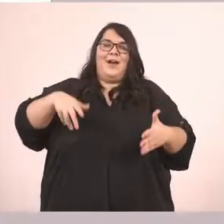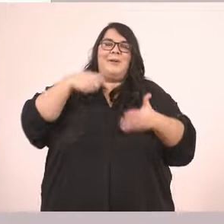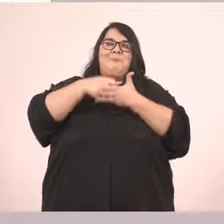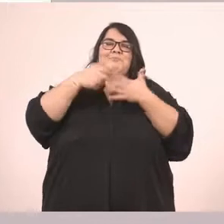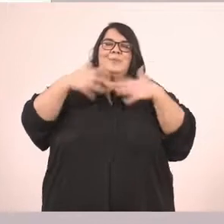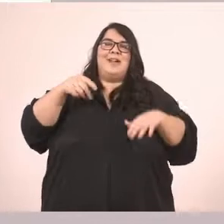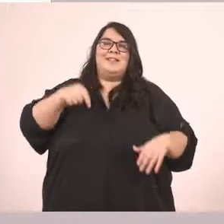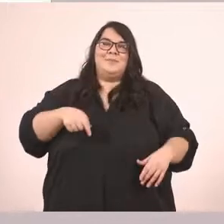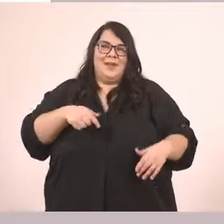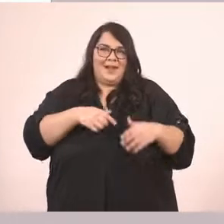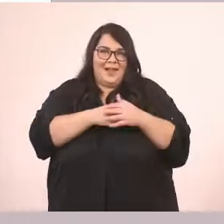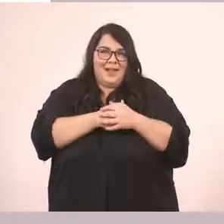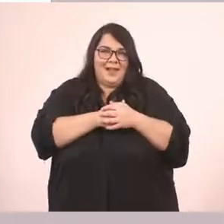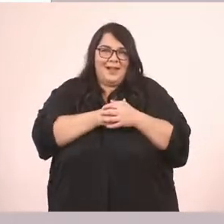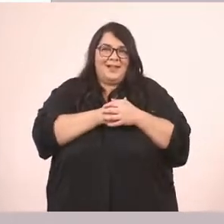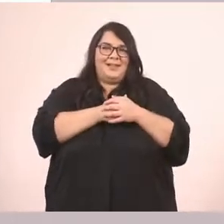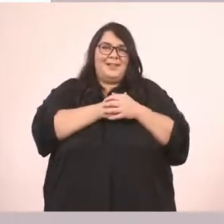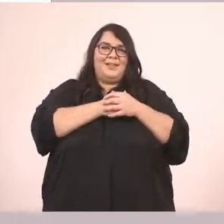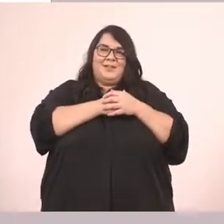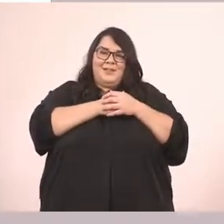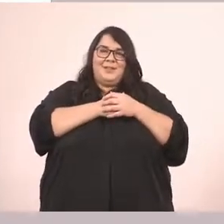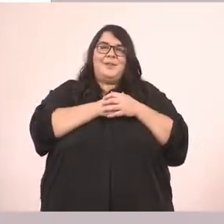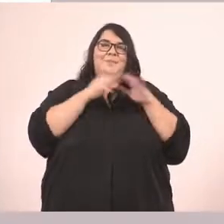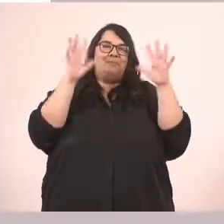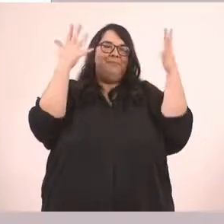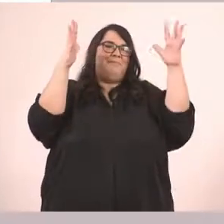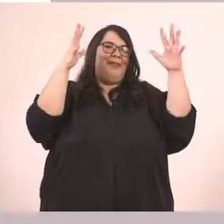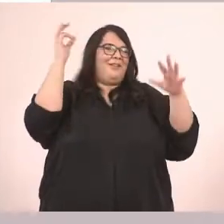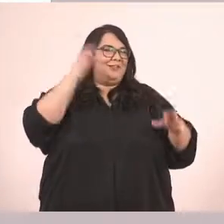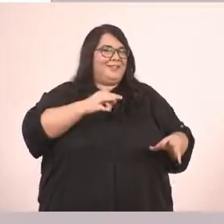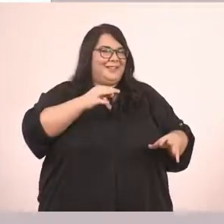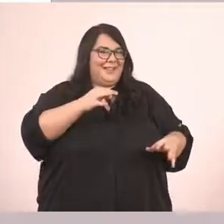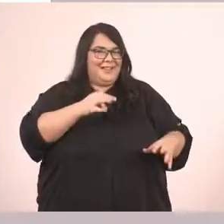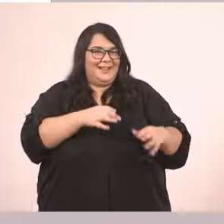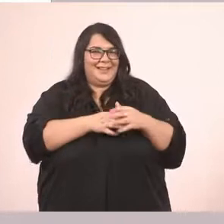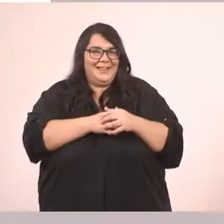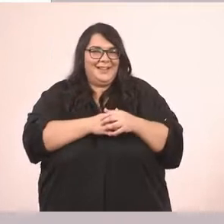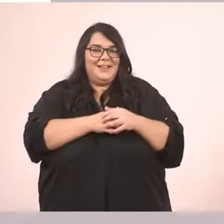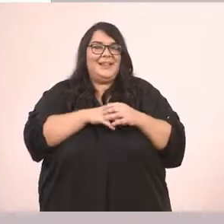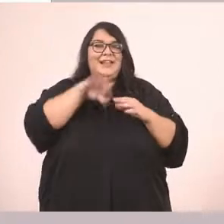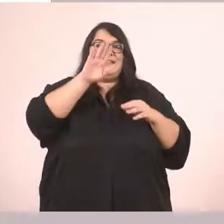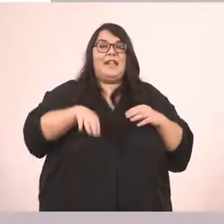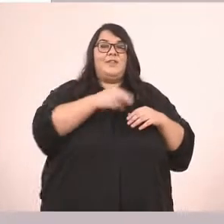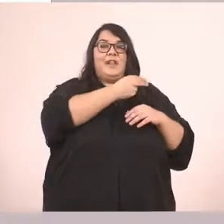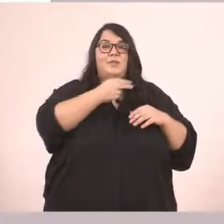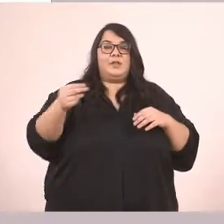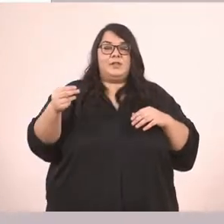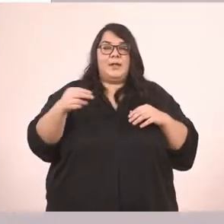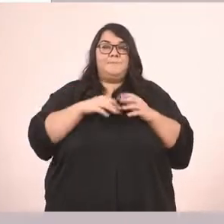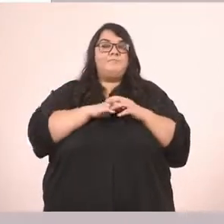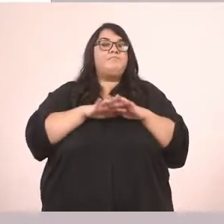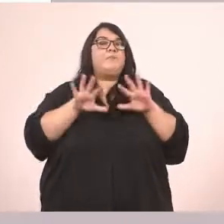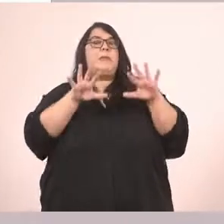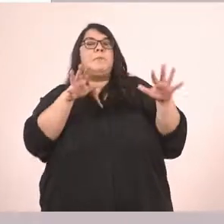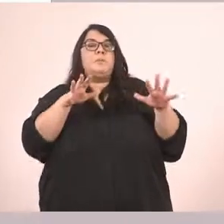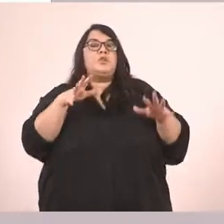αγόρασα σήμερα. Πάρα πολύ ωραία παιδιά. Εξαιρετικά μέχρι τώρα. Πάμε και στην τελευταία μας πρόταση. Μήπως